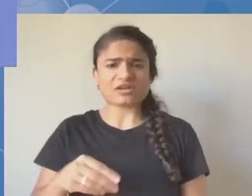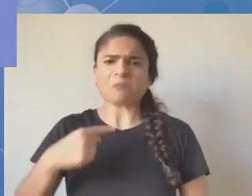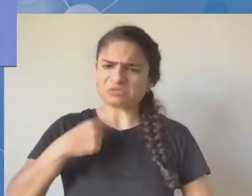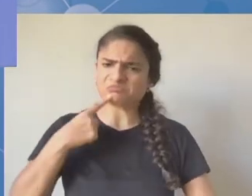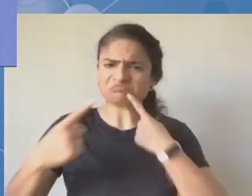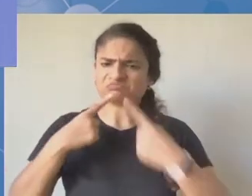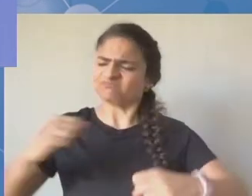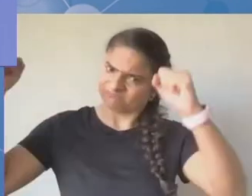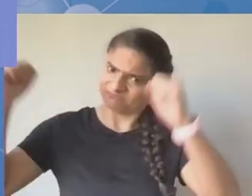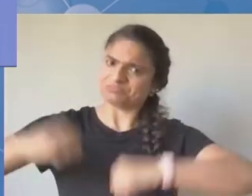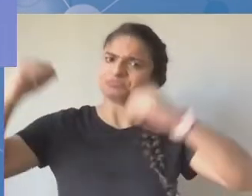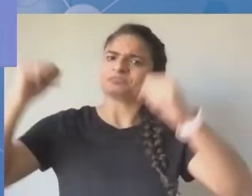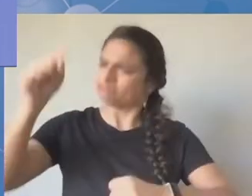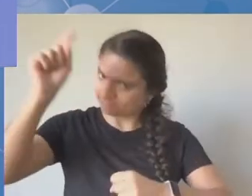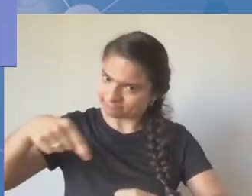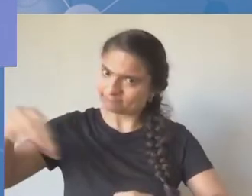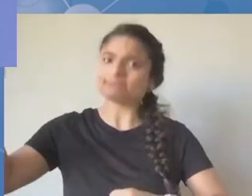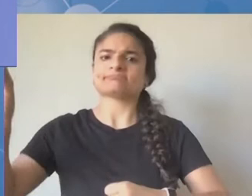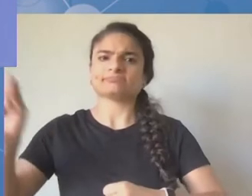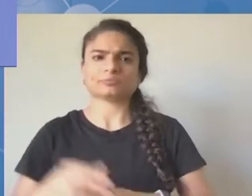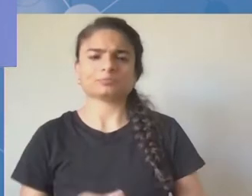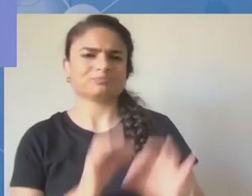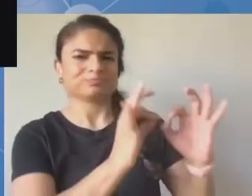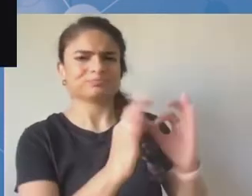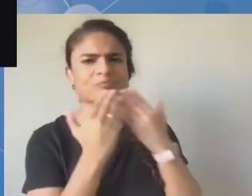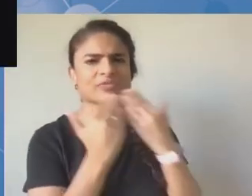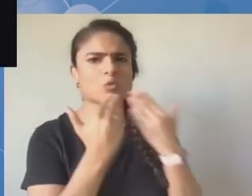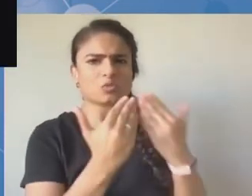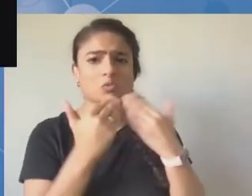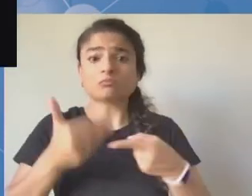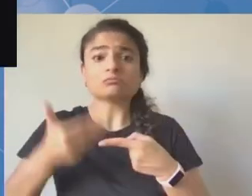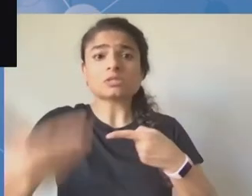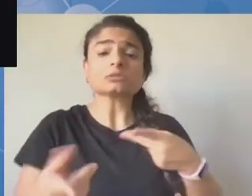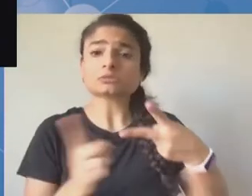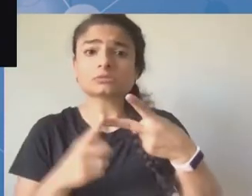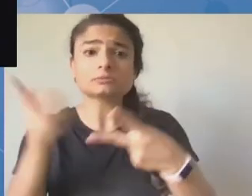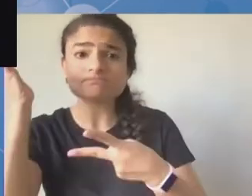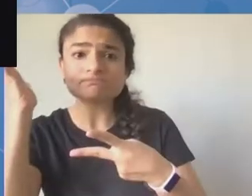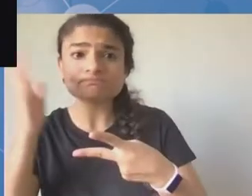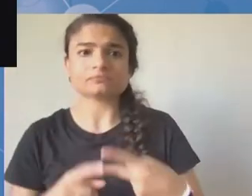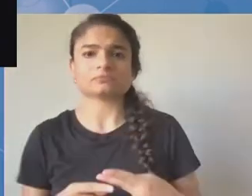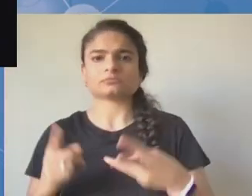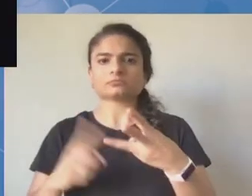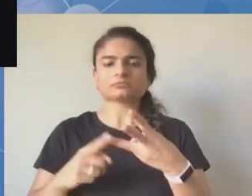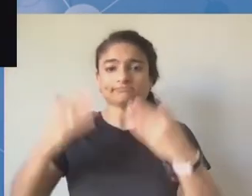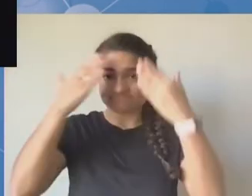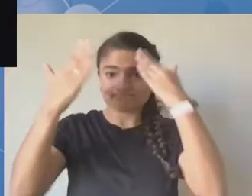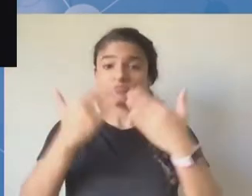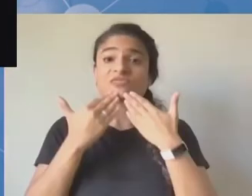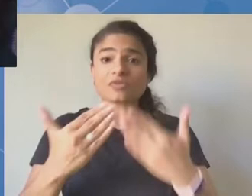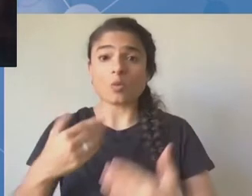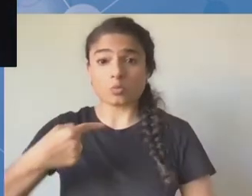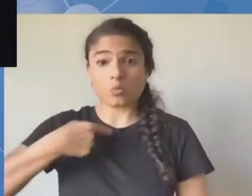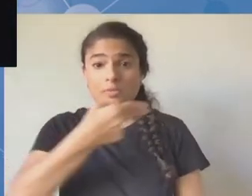Mam na imię Nenna i wypowiadam się tutaj w moim własnym imieniu.